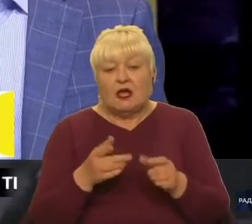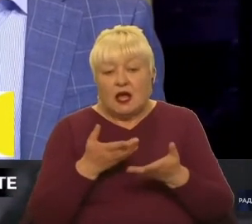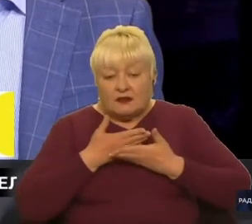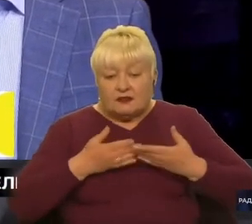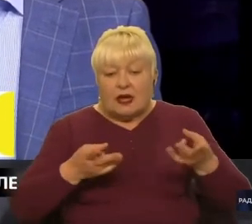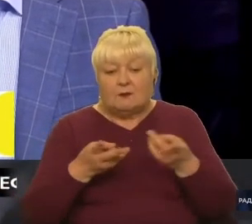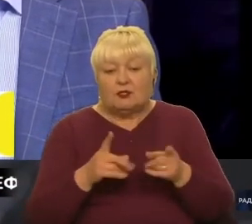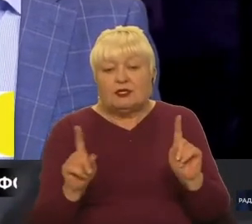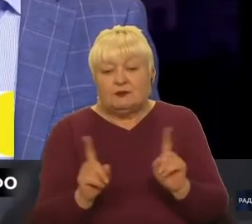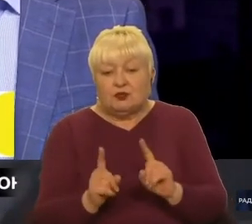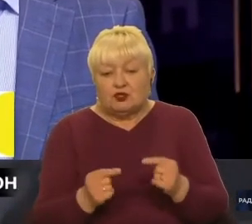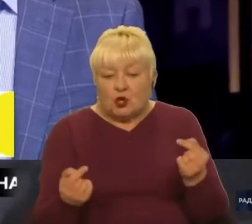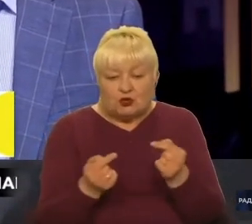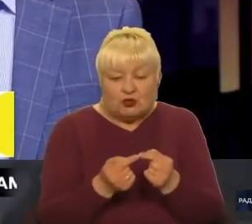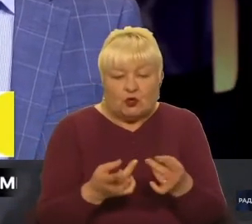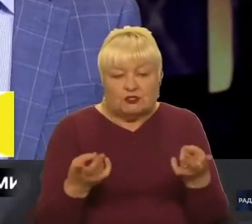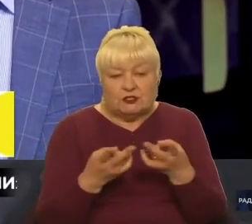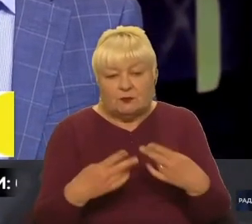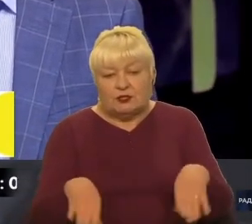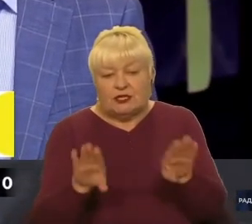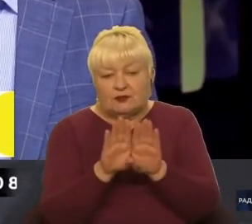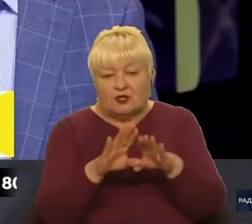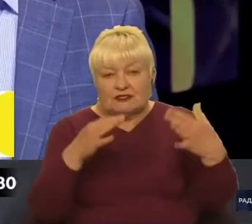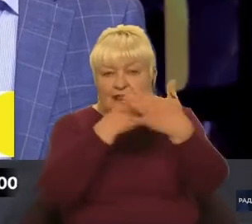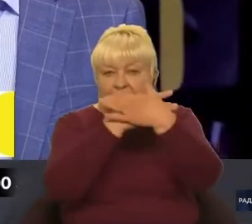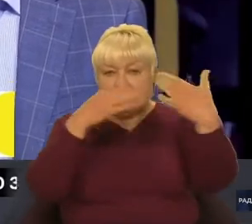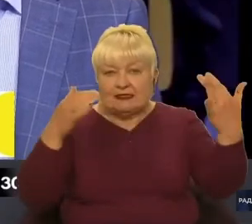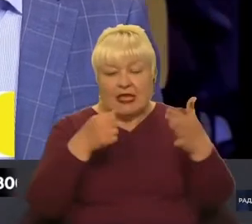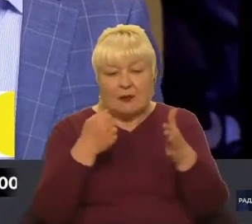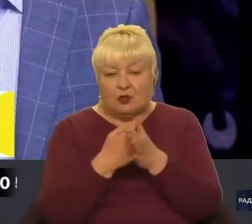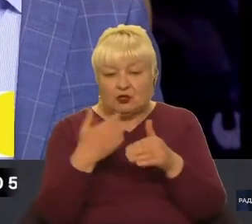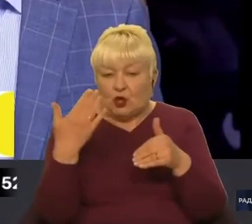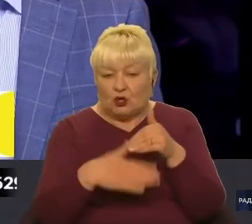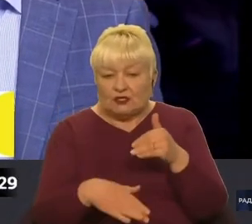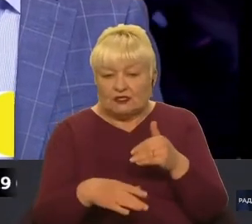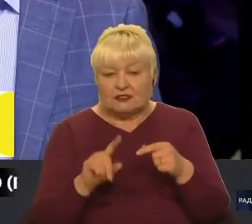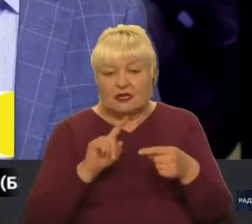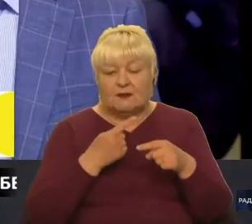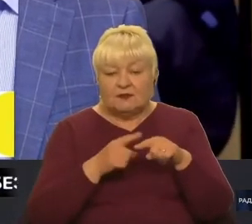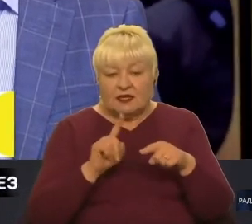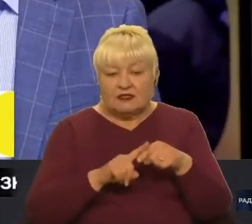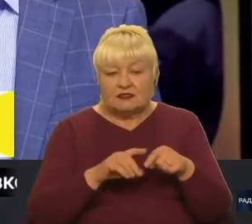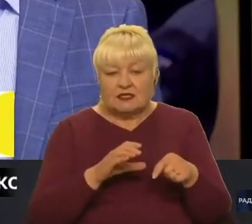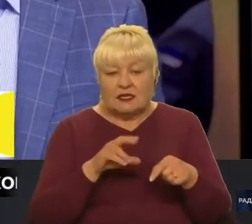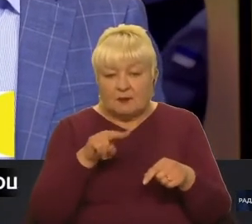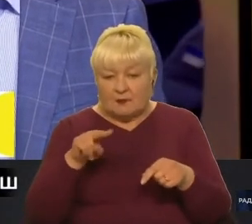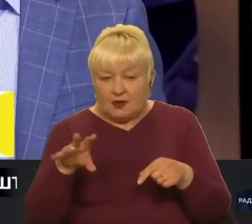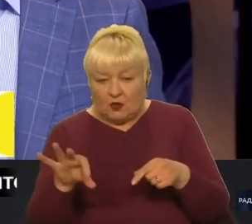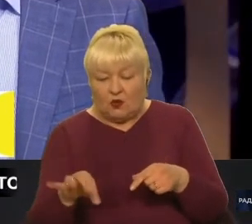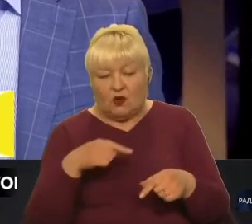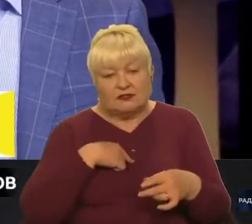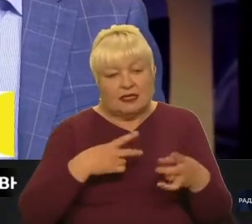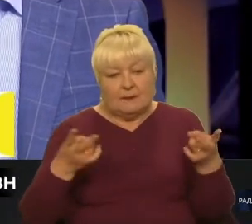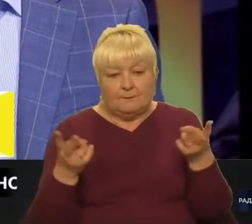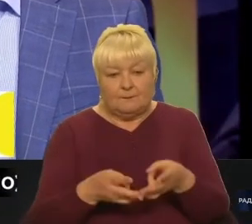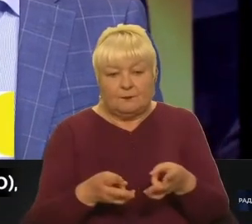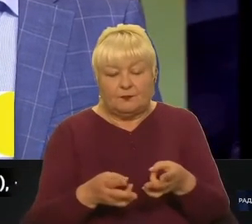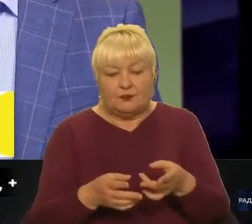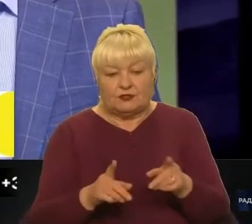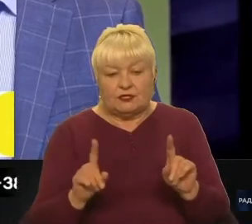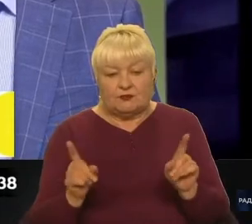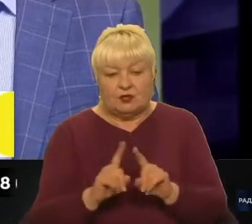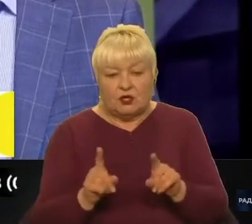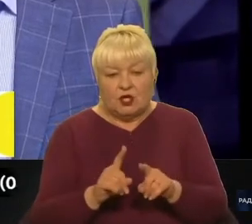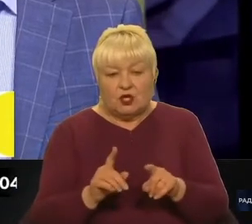Нам абсолютно точно потрібно закрити небо до кінця, це системи проти ракети. Нам потрібні дальнобійні ракети для того, щоб нищити